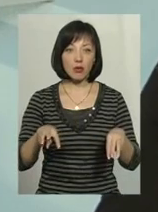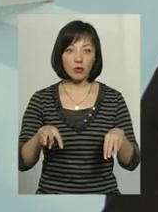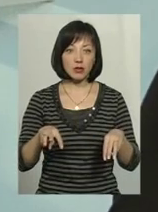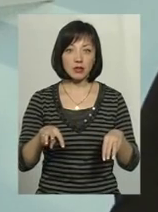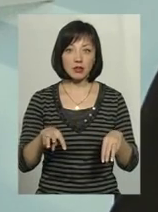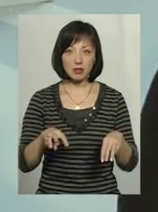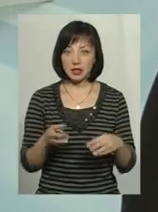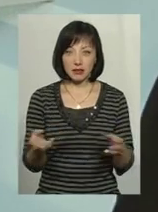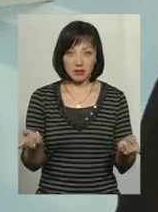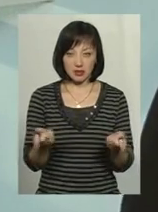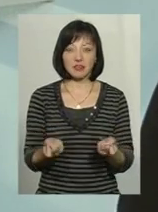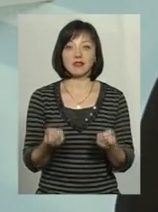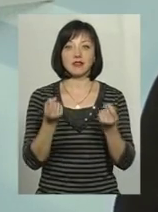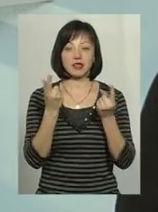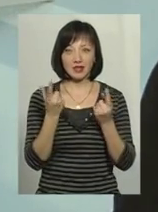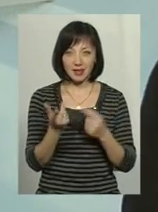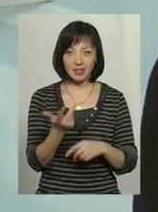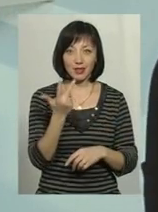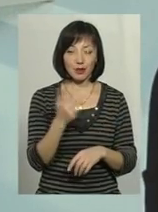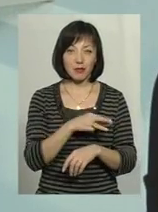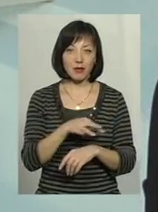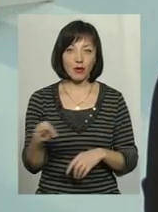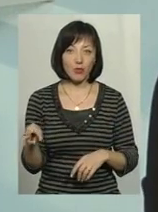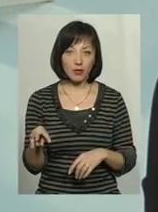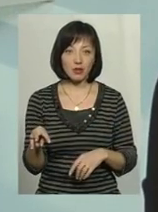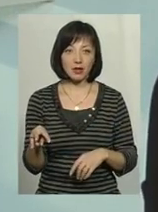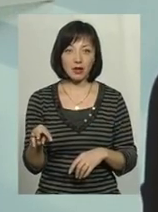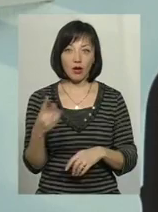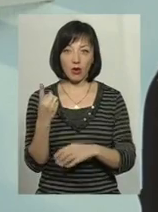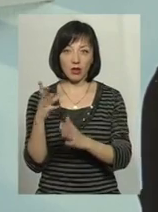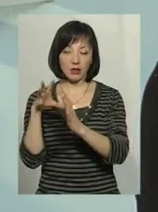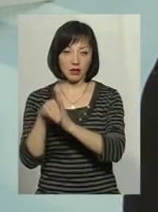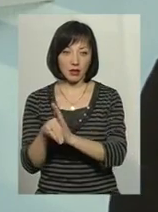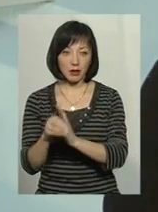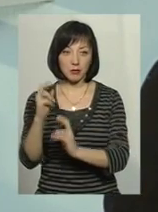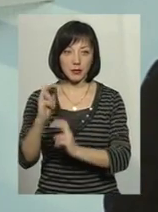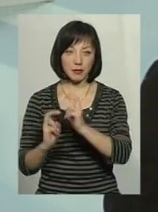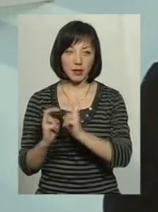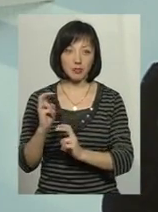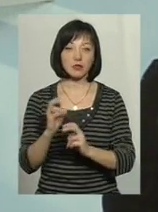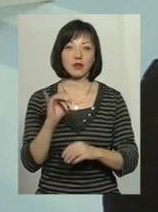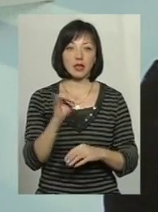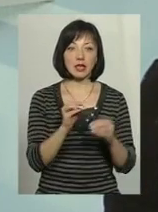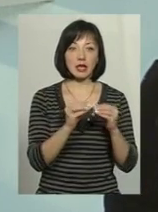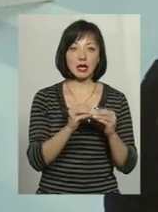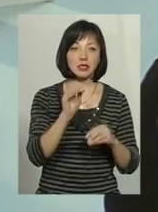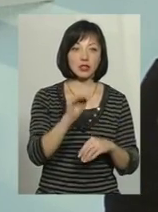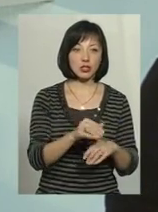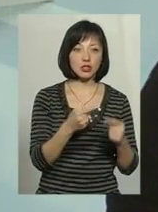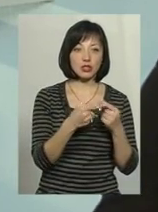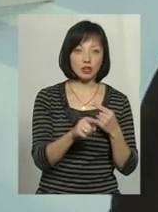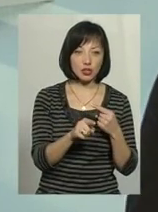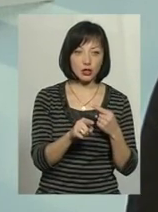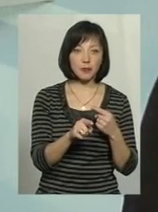Тобто і звідки з'явилося 3 мільйони? Так, 3 мільйони в одне підприємство внесок і 10 тисяч в інше.